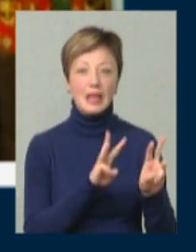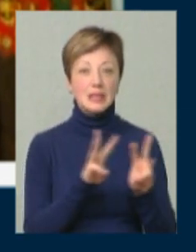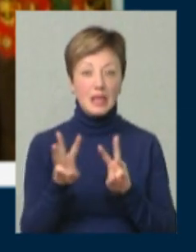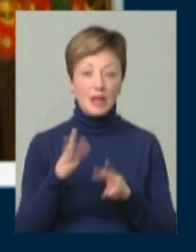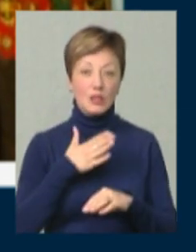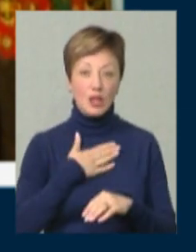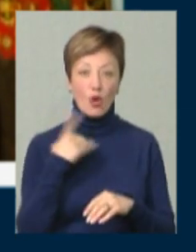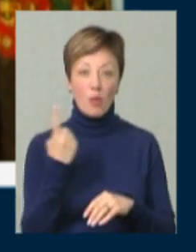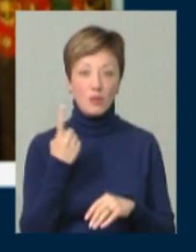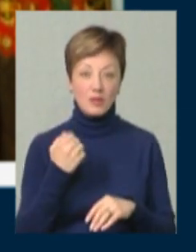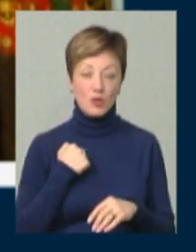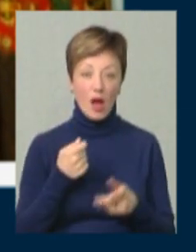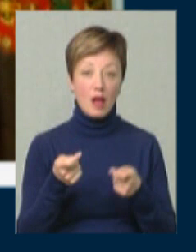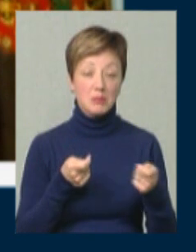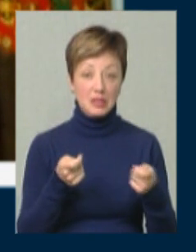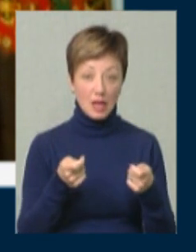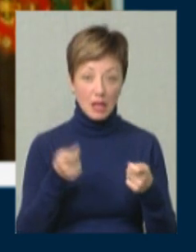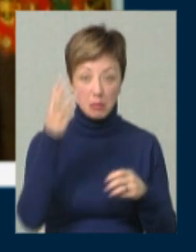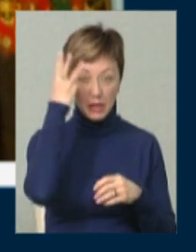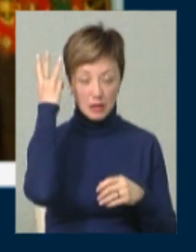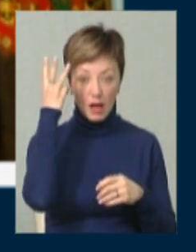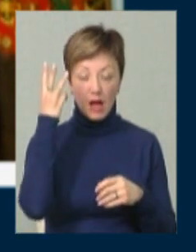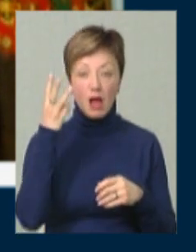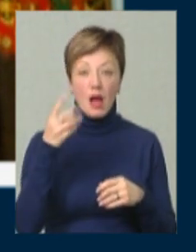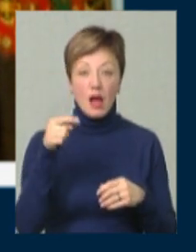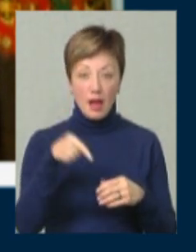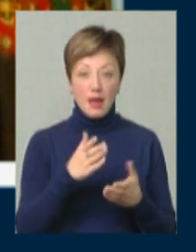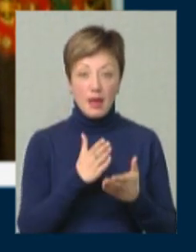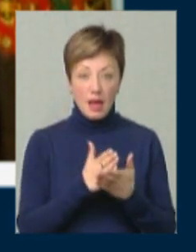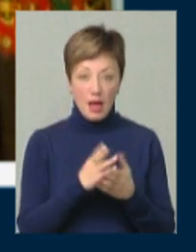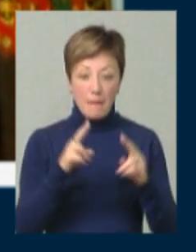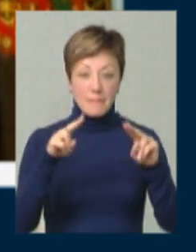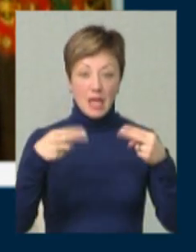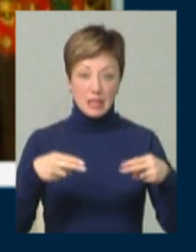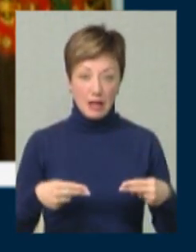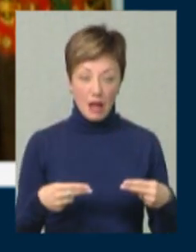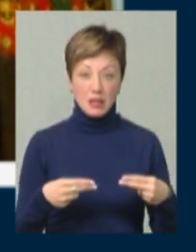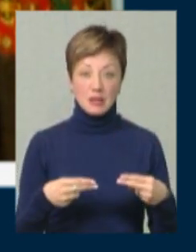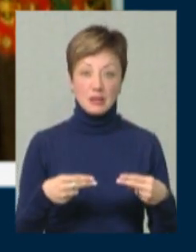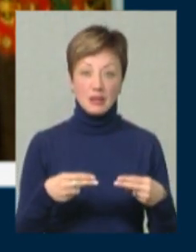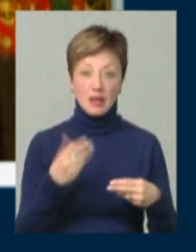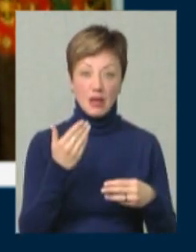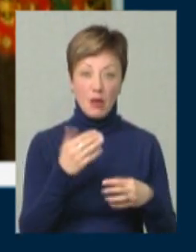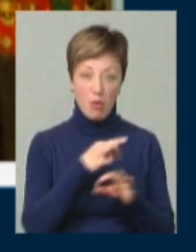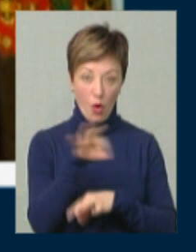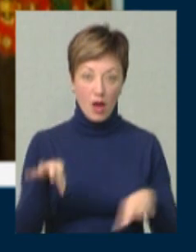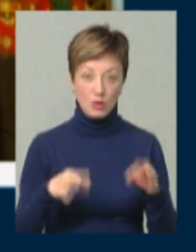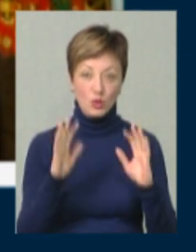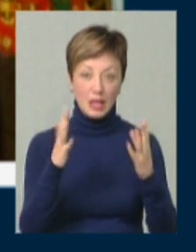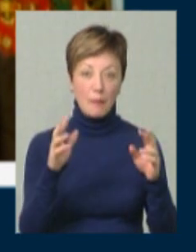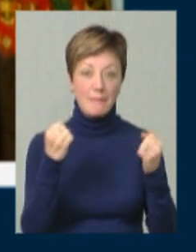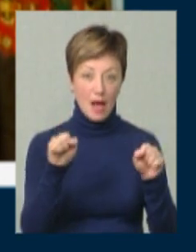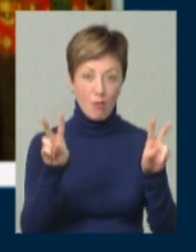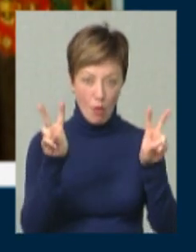обласної військової адміністрації Хмельницької є презентація садів «Перемоги» і,